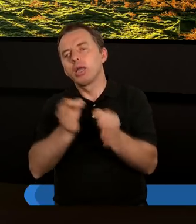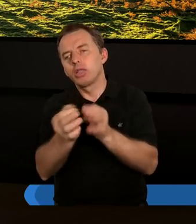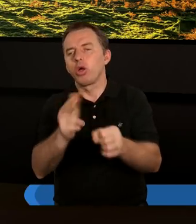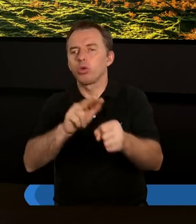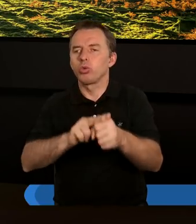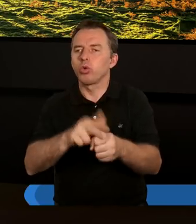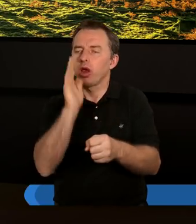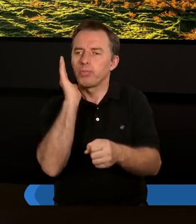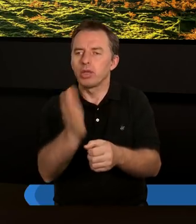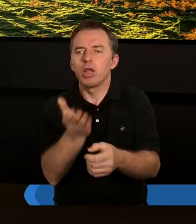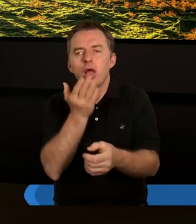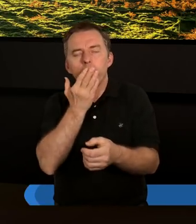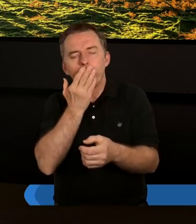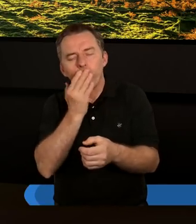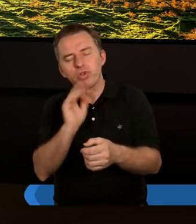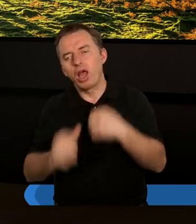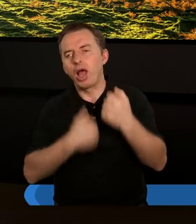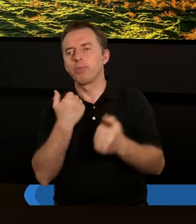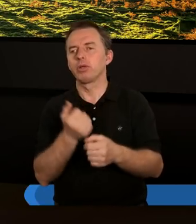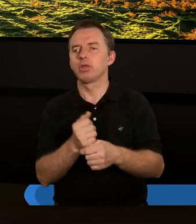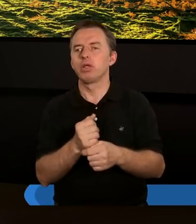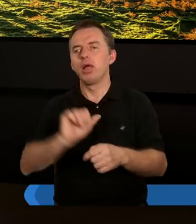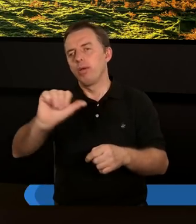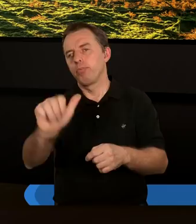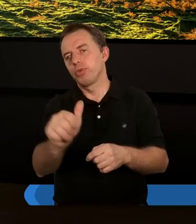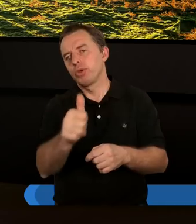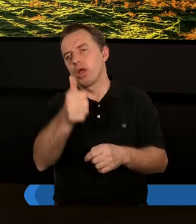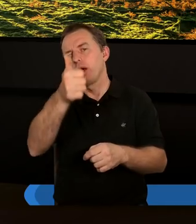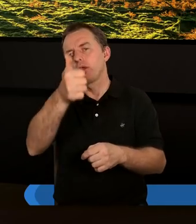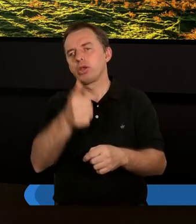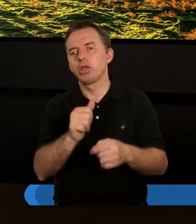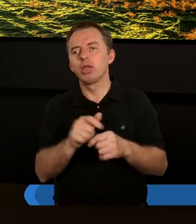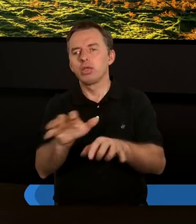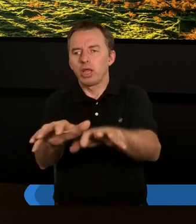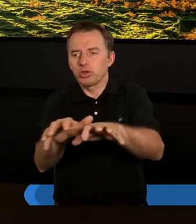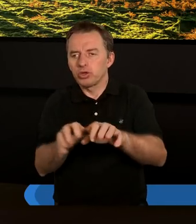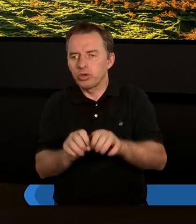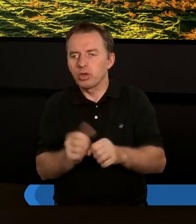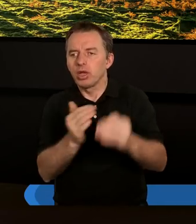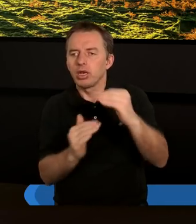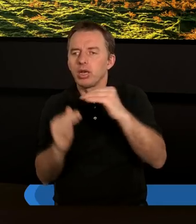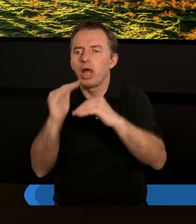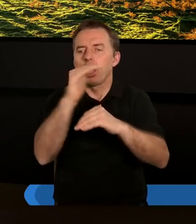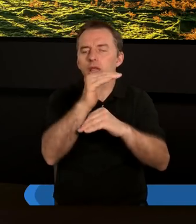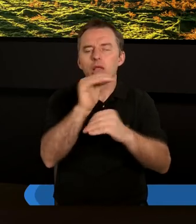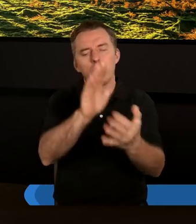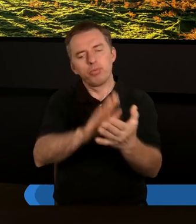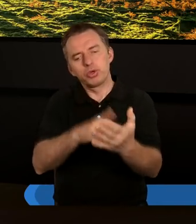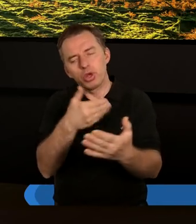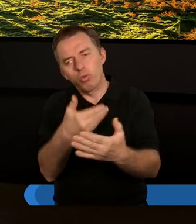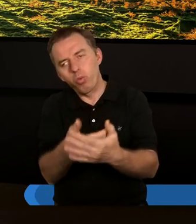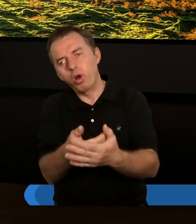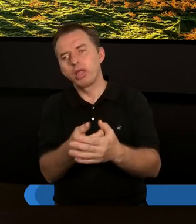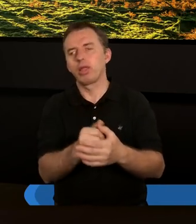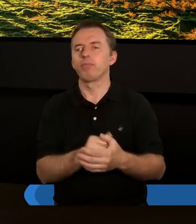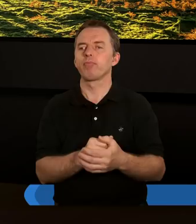będzie nam służyć do tego, abyśmy w tym pierwszym etapie zatrzymali się nad przykładem